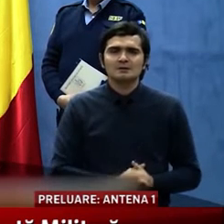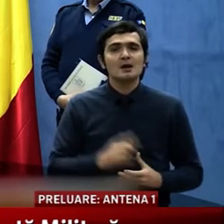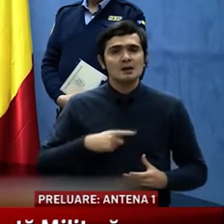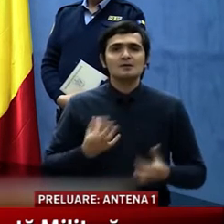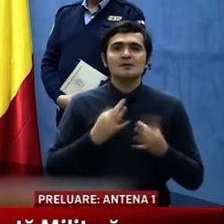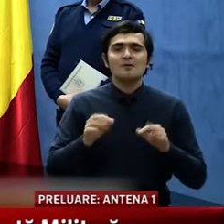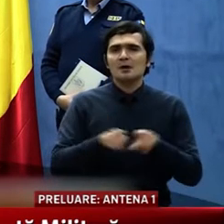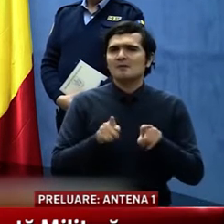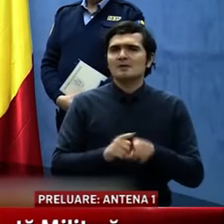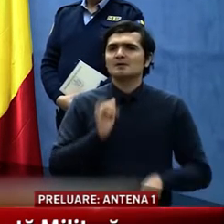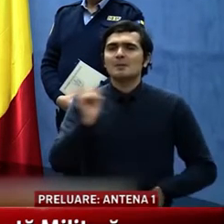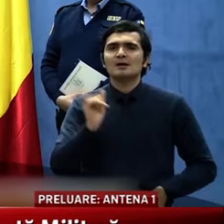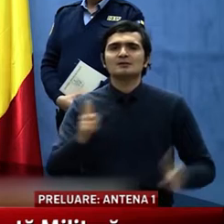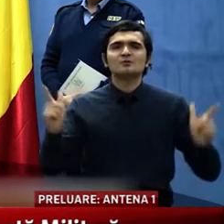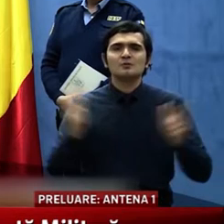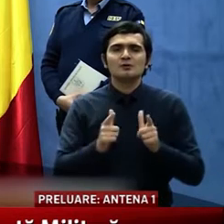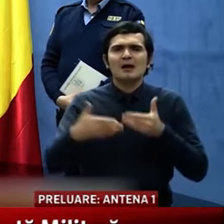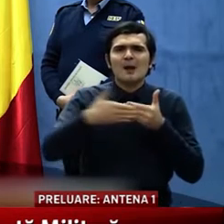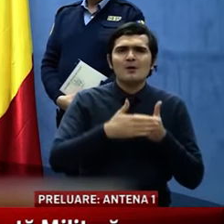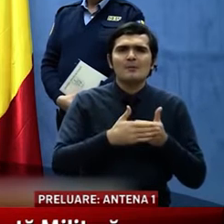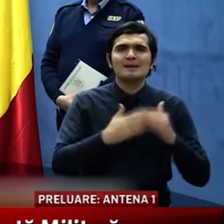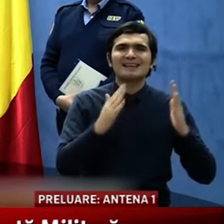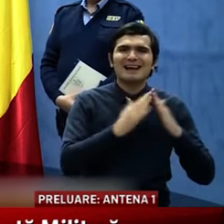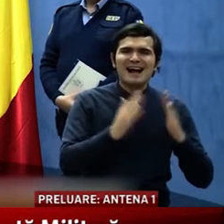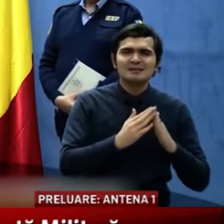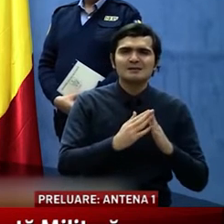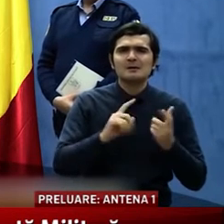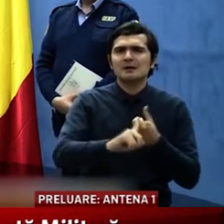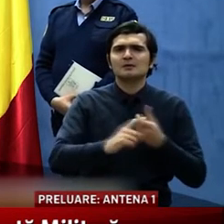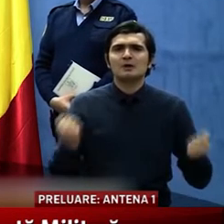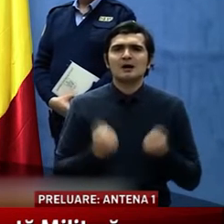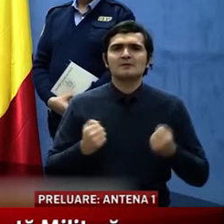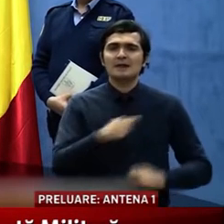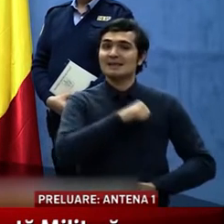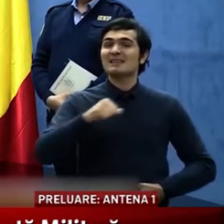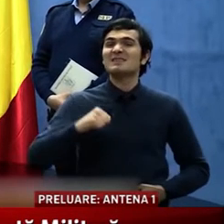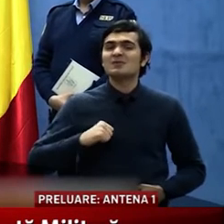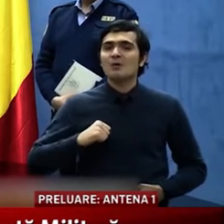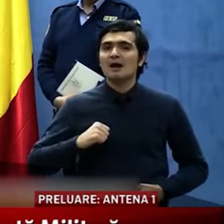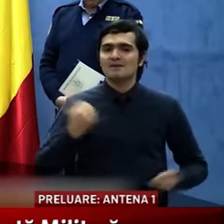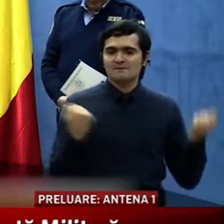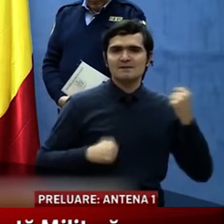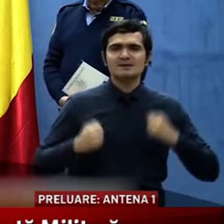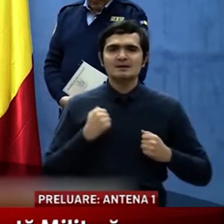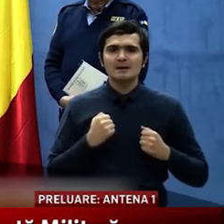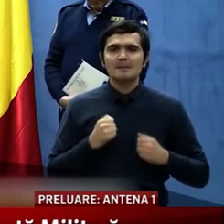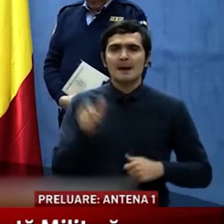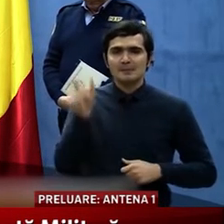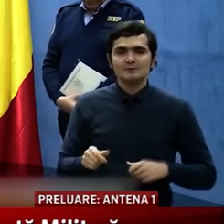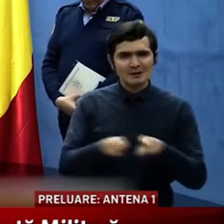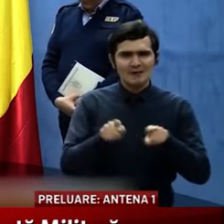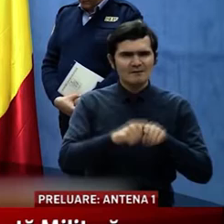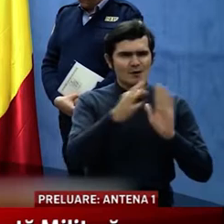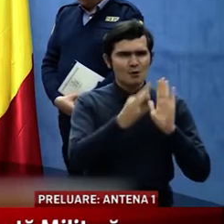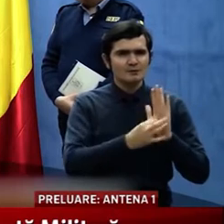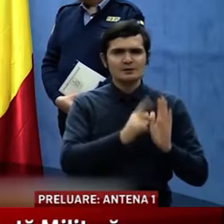deplasări scurte în apropierea locuinței-gospodăriei legate de activitatea fizică individuală a persoanelor, cu aceeași condiție